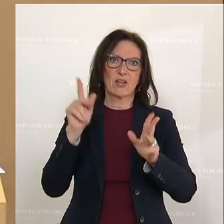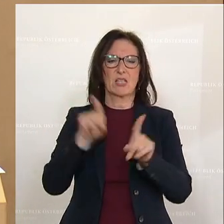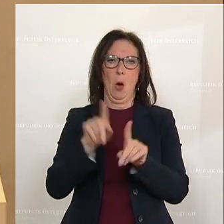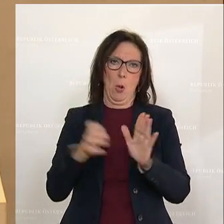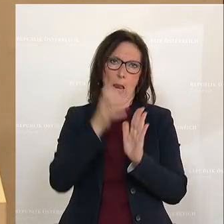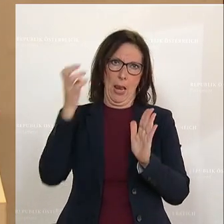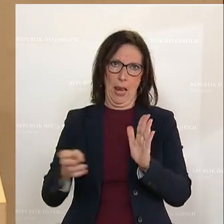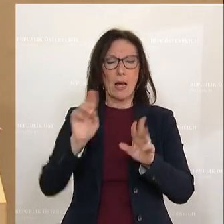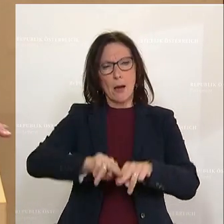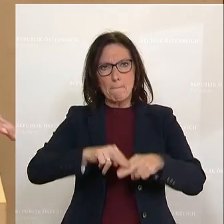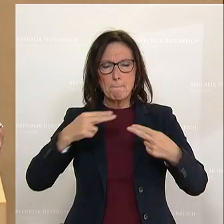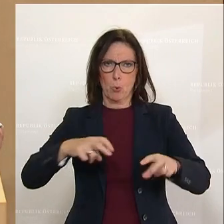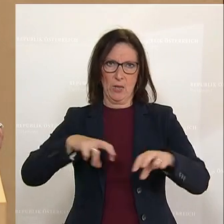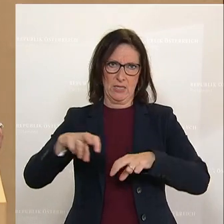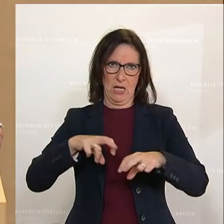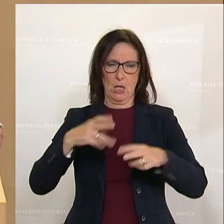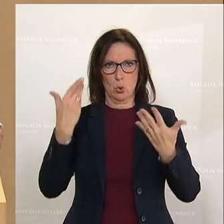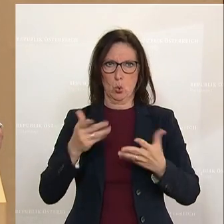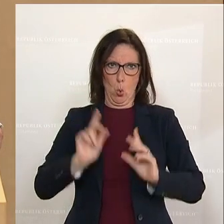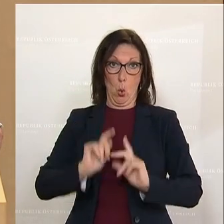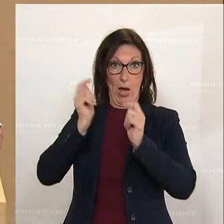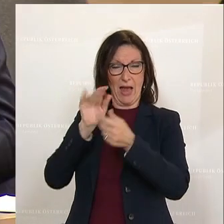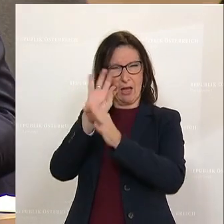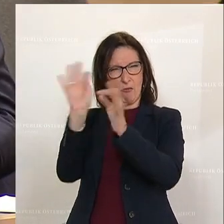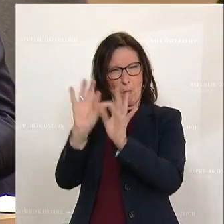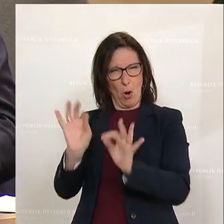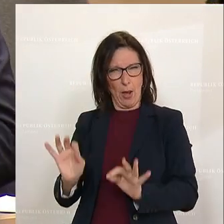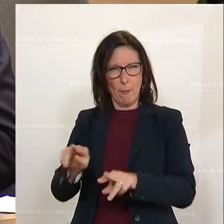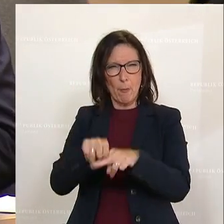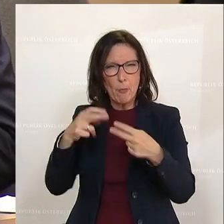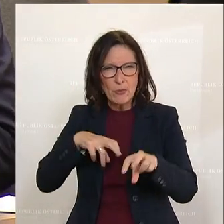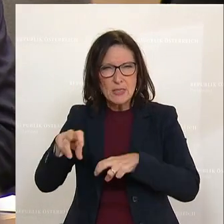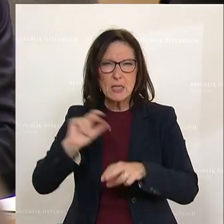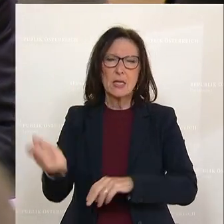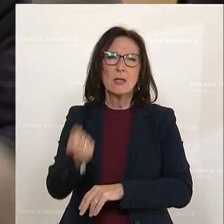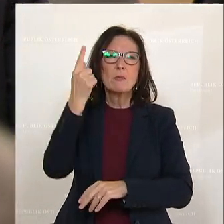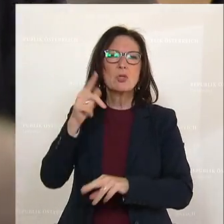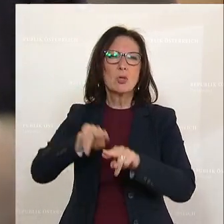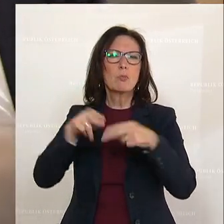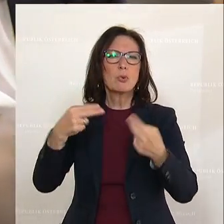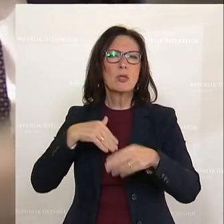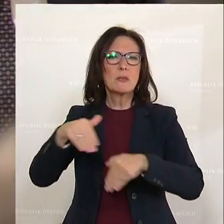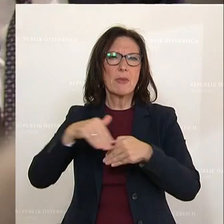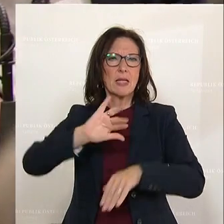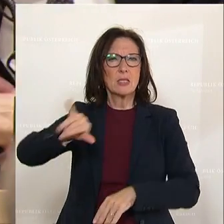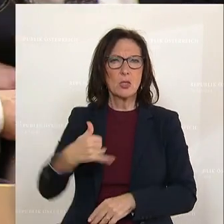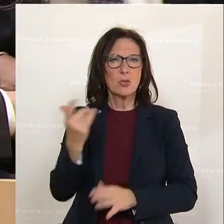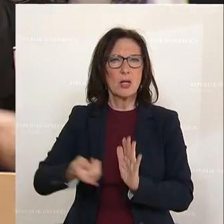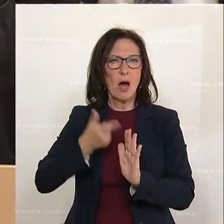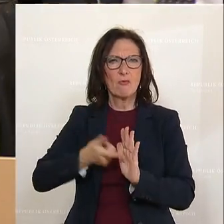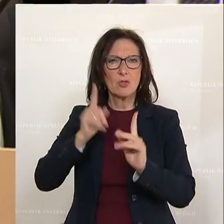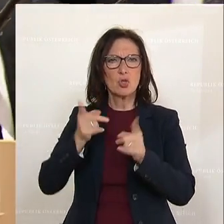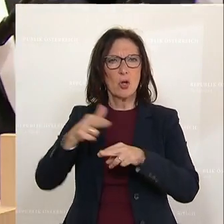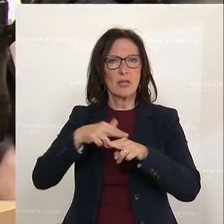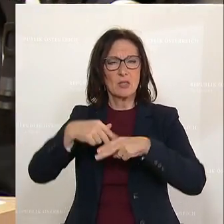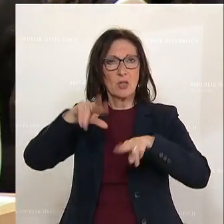Die Bundesregierung, so lautet der Antragstext, die Bundesregierung, insbesondere die Bundesministerin für Justiz, wird aufgefordert, dem Nationalrat eine